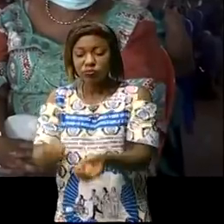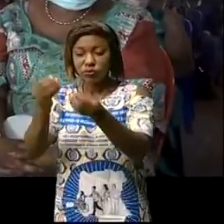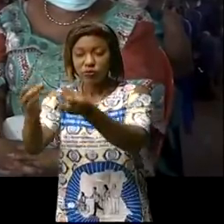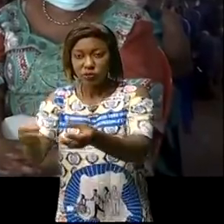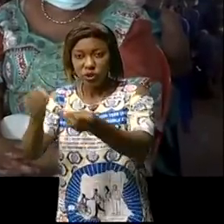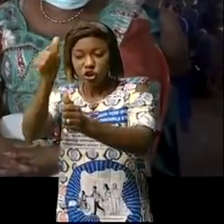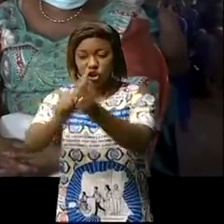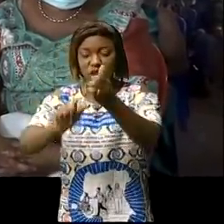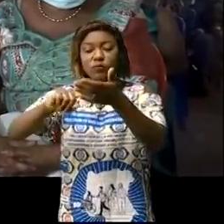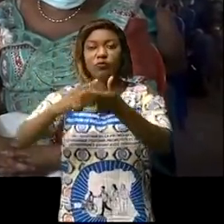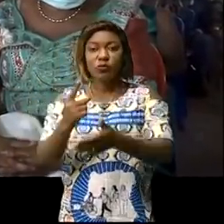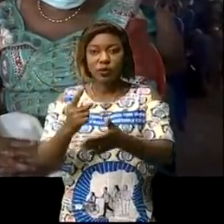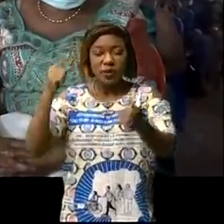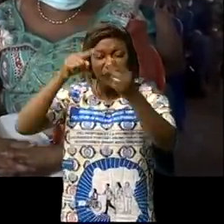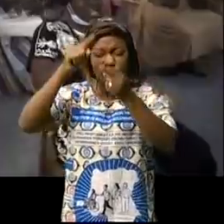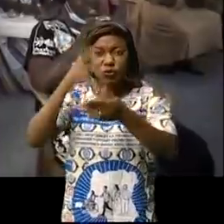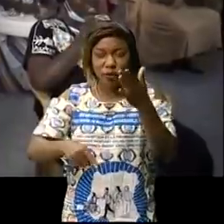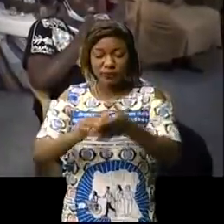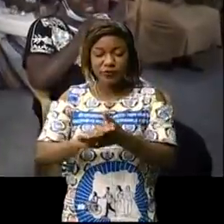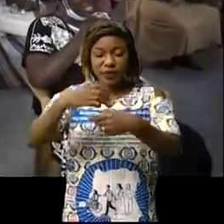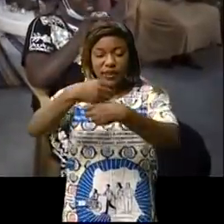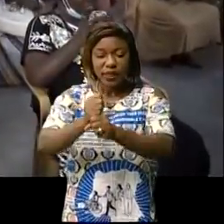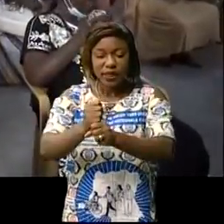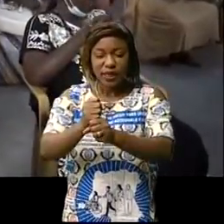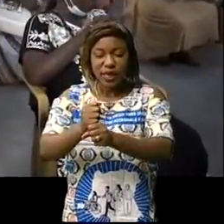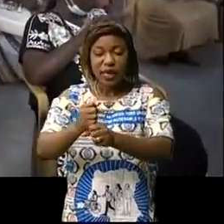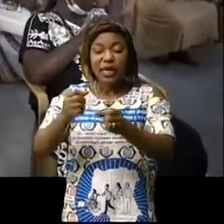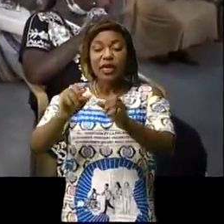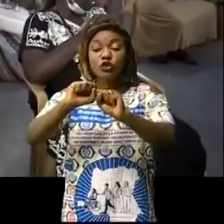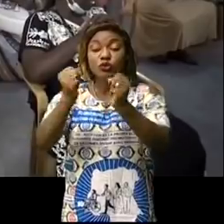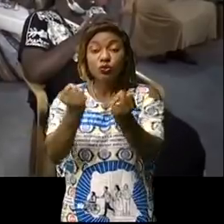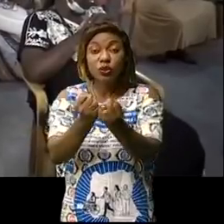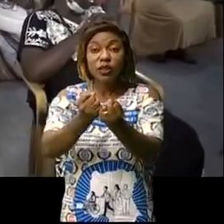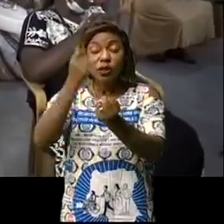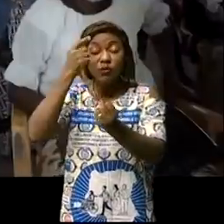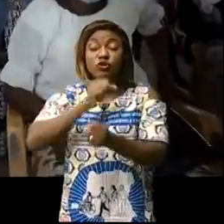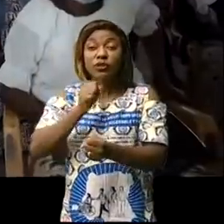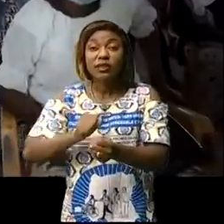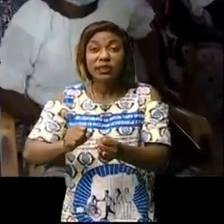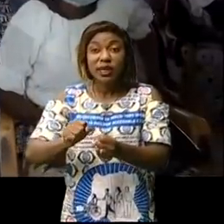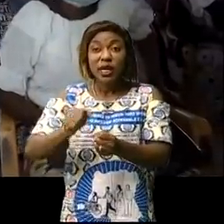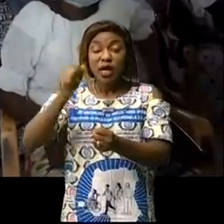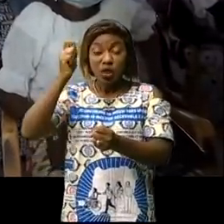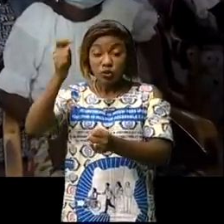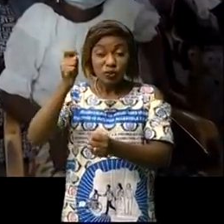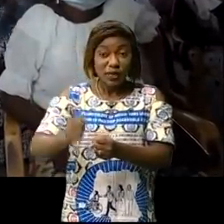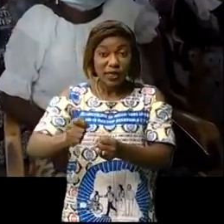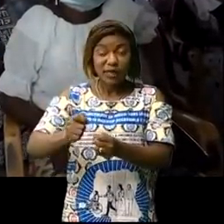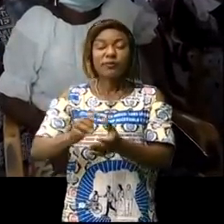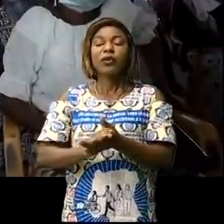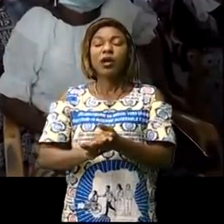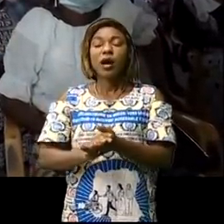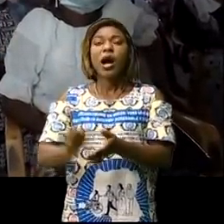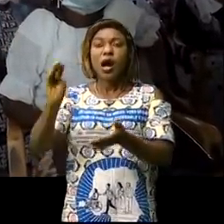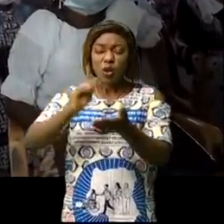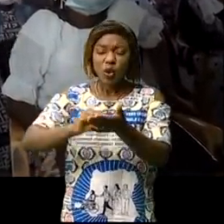dotés chaque mois le but est de créer une minoterie qui appartiendra aux anciens combattants un autre projet devant se